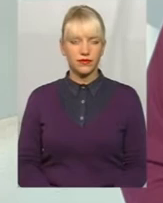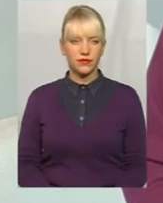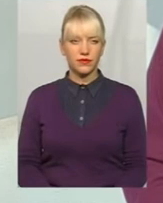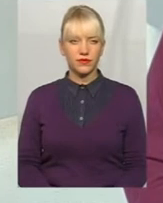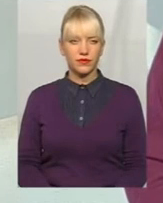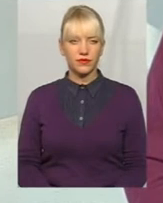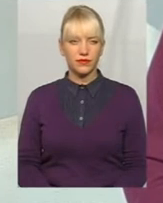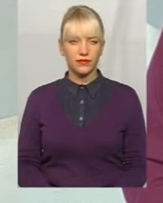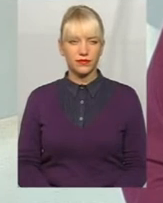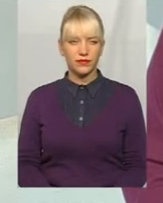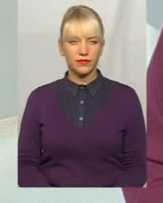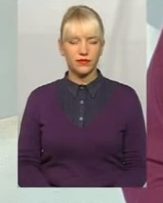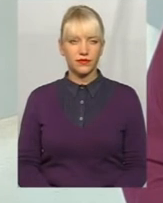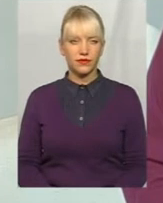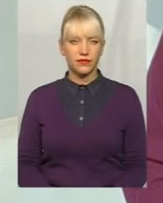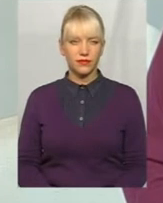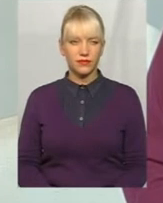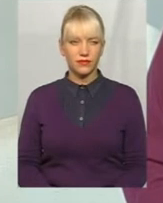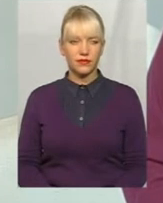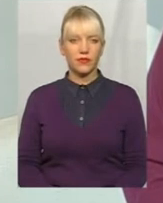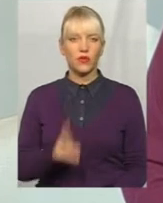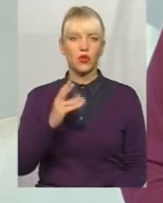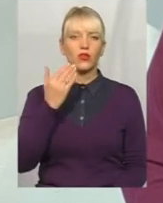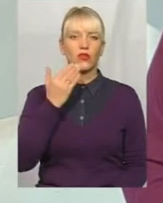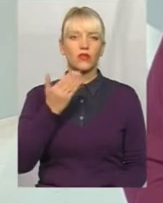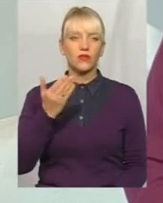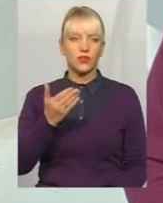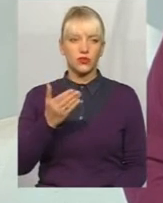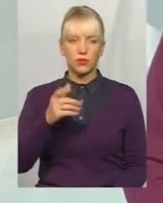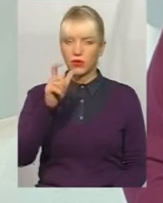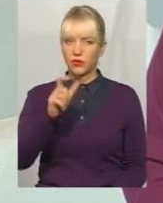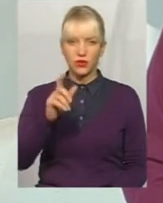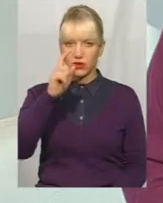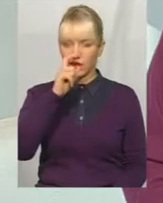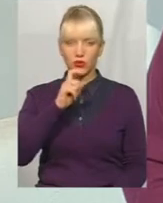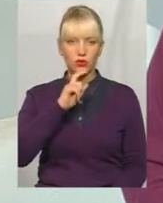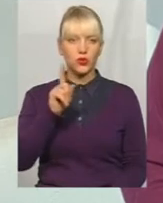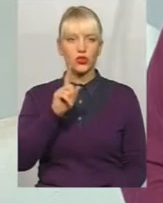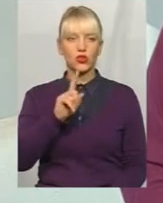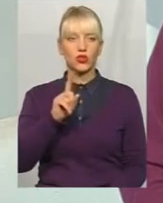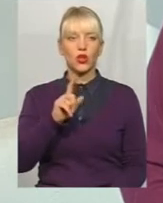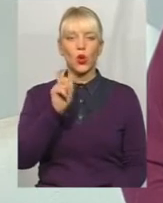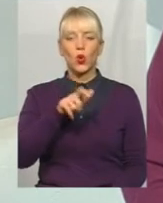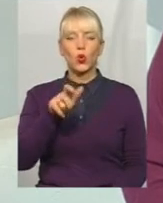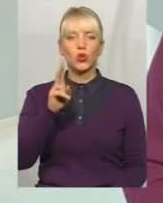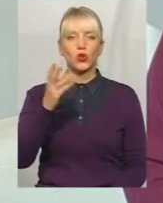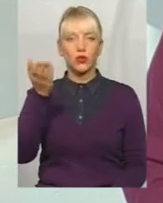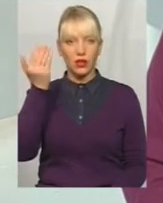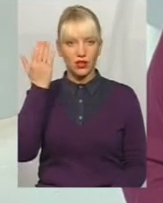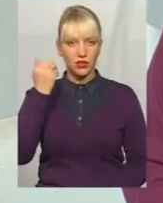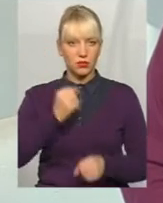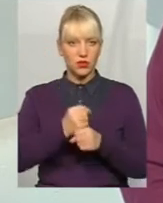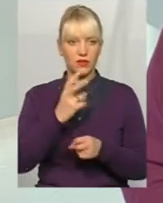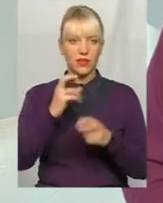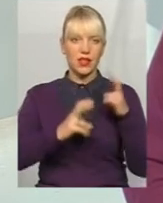що виступає, товар, що там запитання, він не розуміє, що ті, що люди працювали раніше на